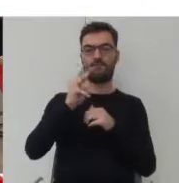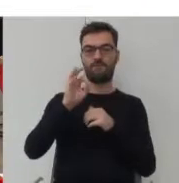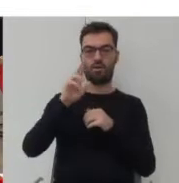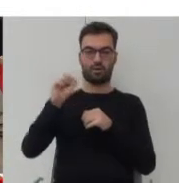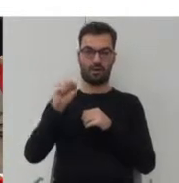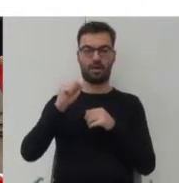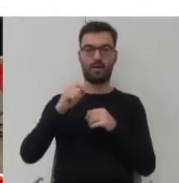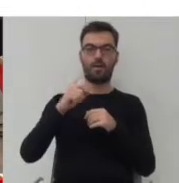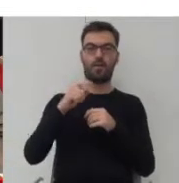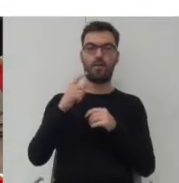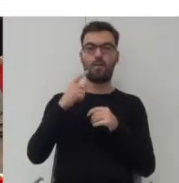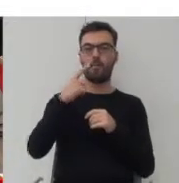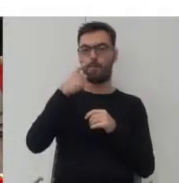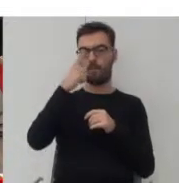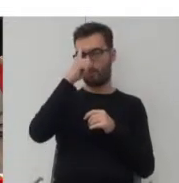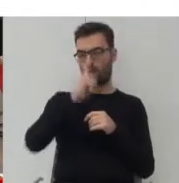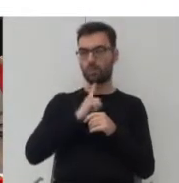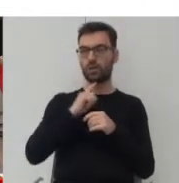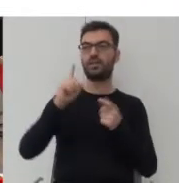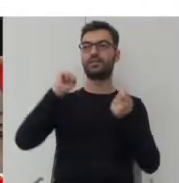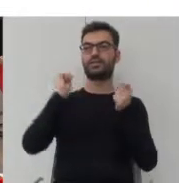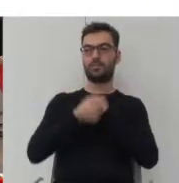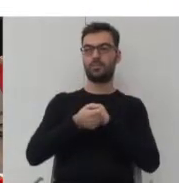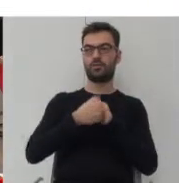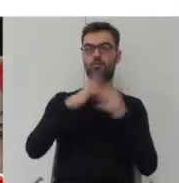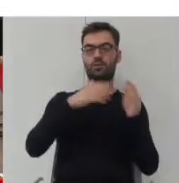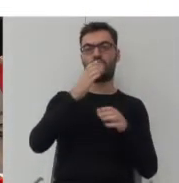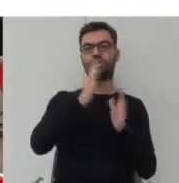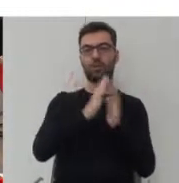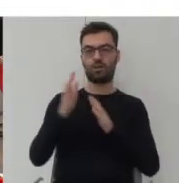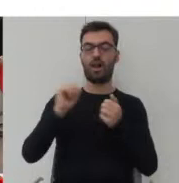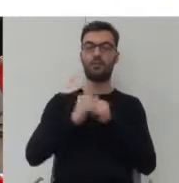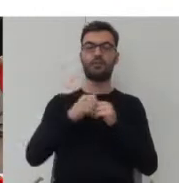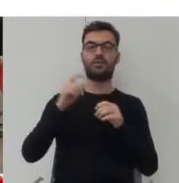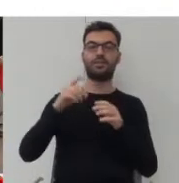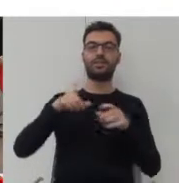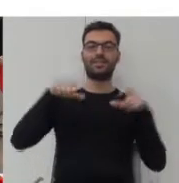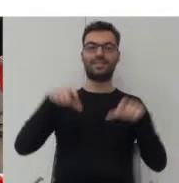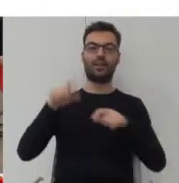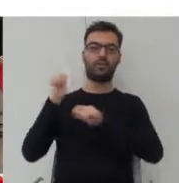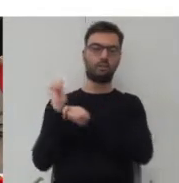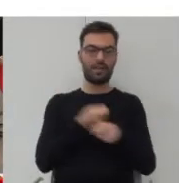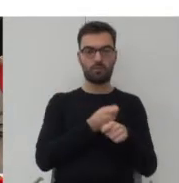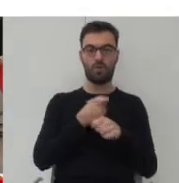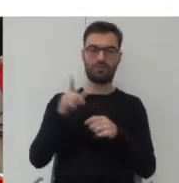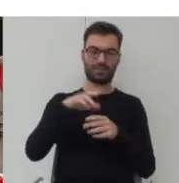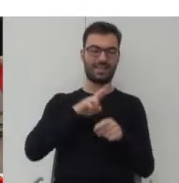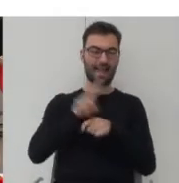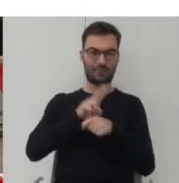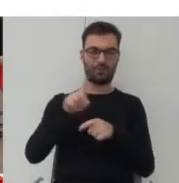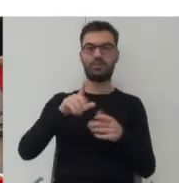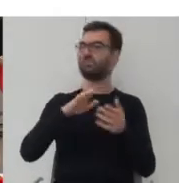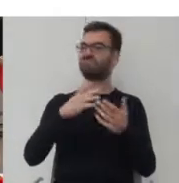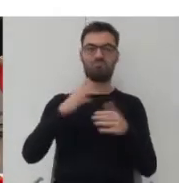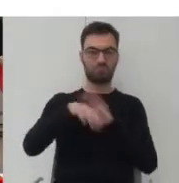została zmieniona w zabudowę szeregową oraz nieużywanego stadionu bejsbolowego w Osace, na terenie którego powstało osiedle